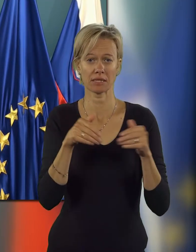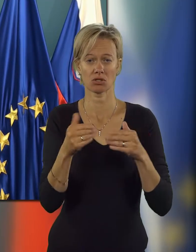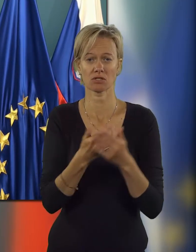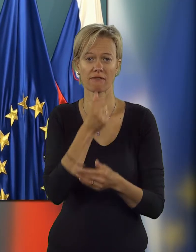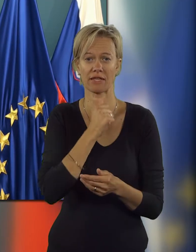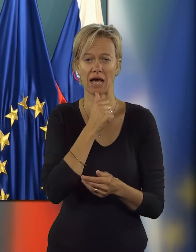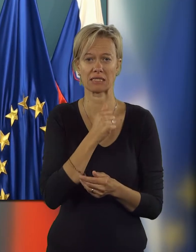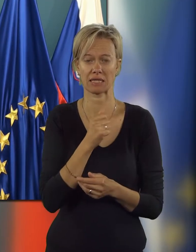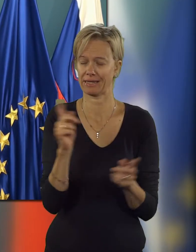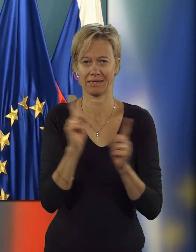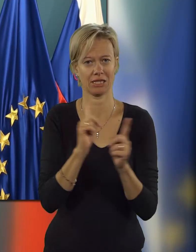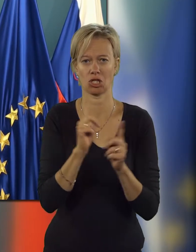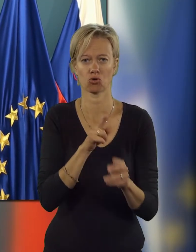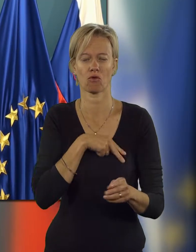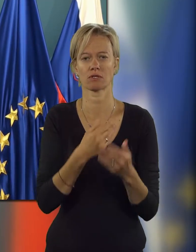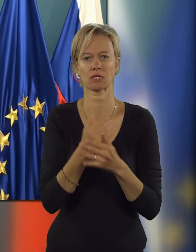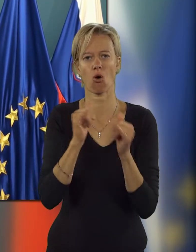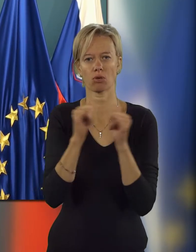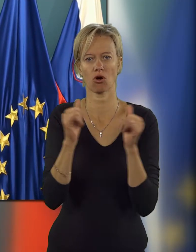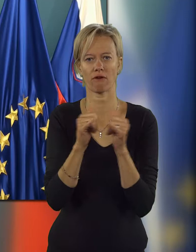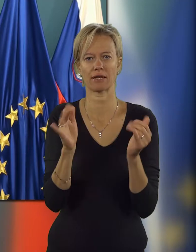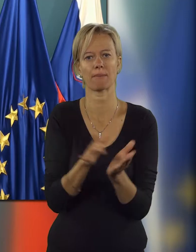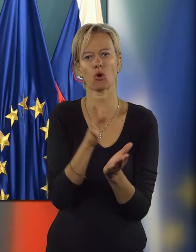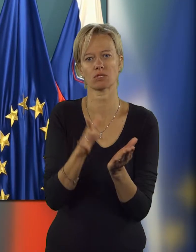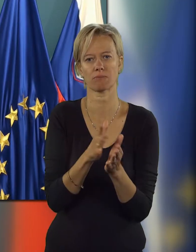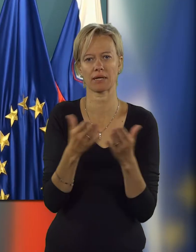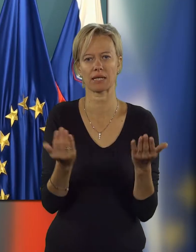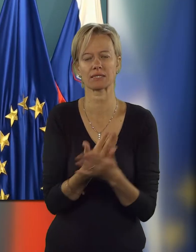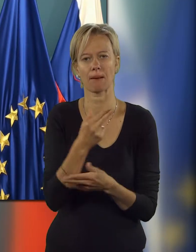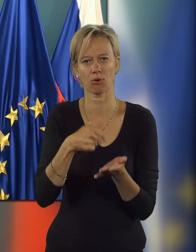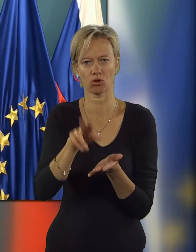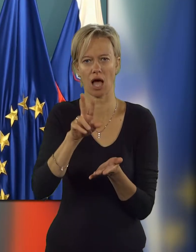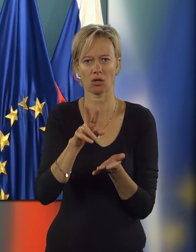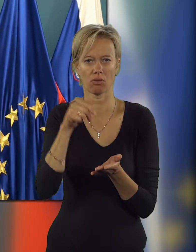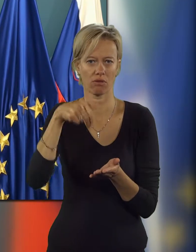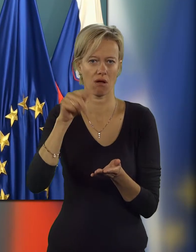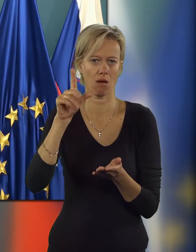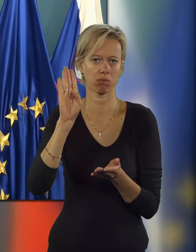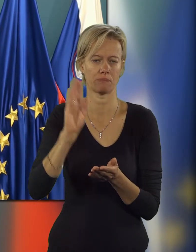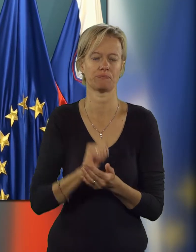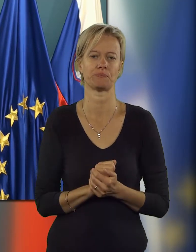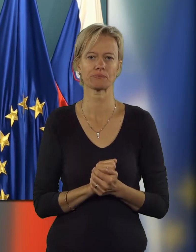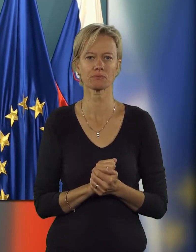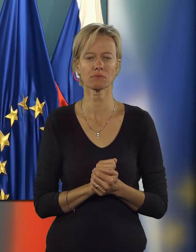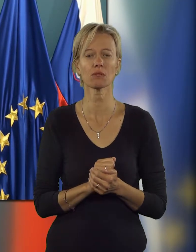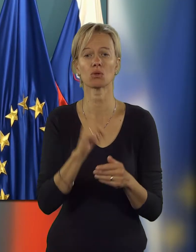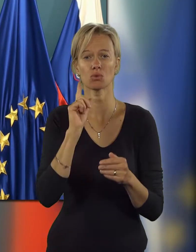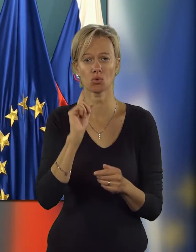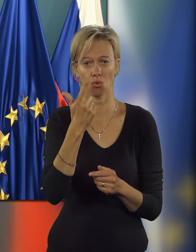ni odgovorno za oblikovanje prospekta za prodajo NLB-ja.